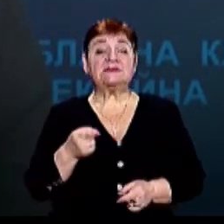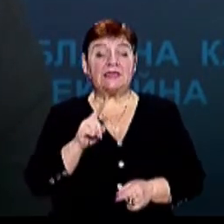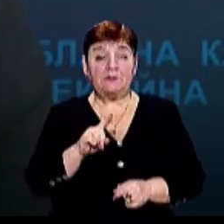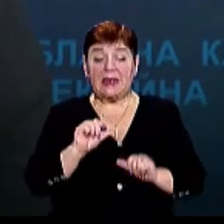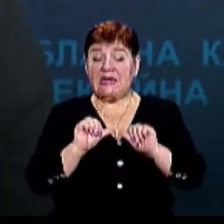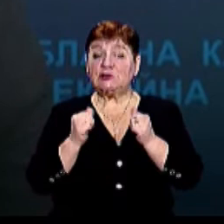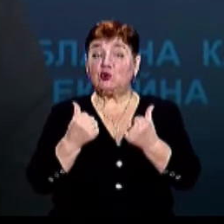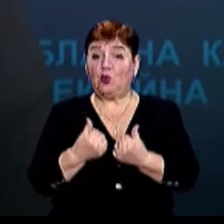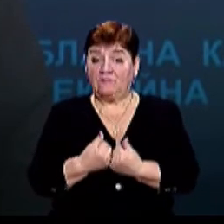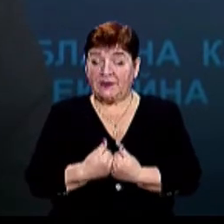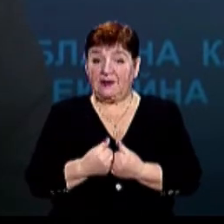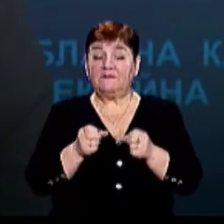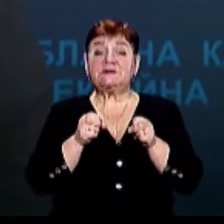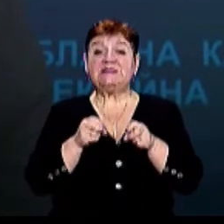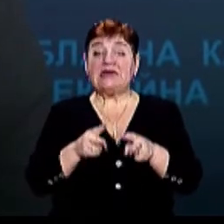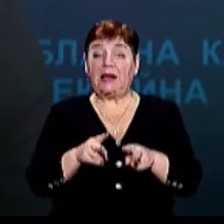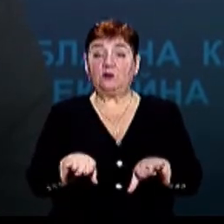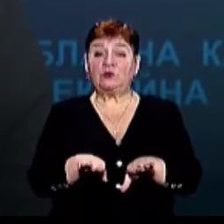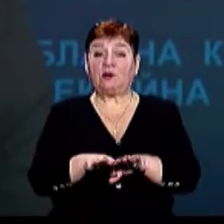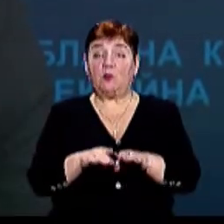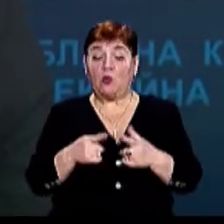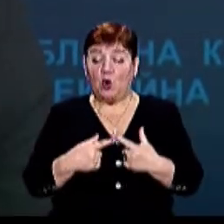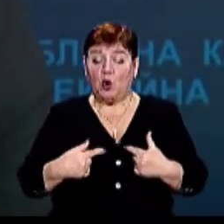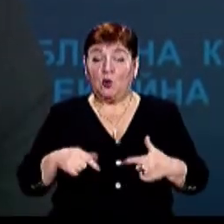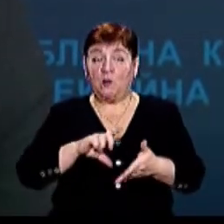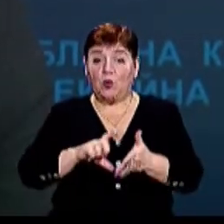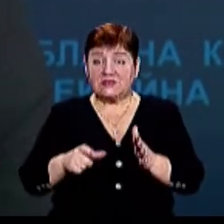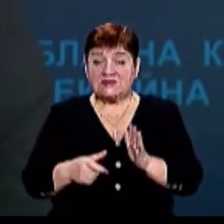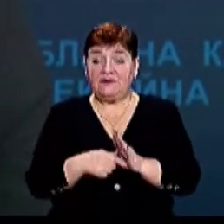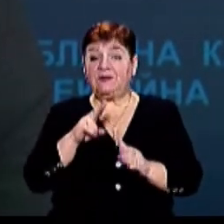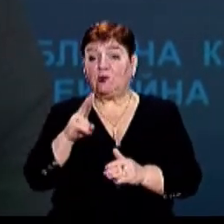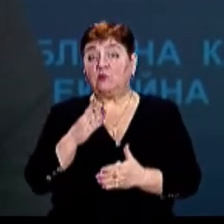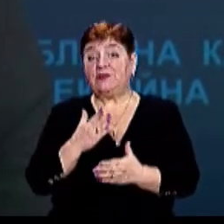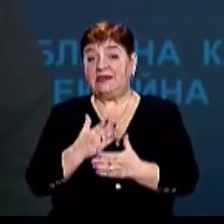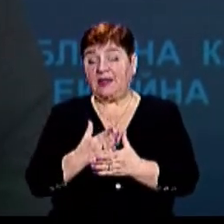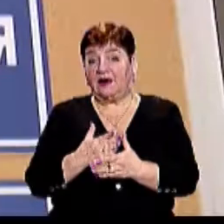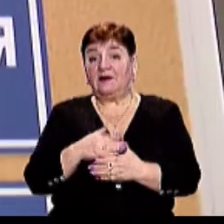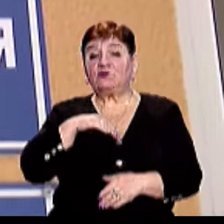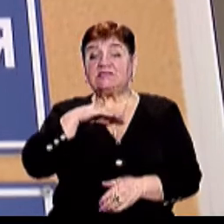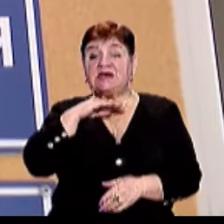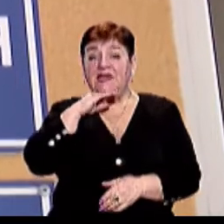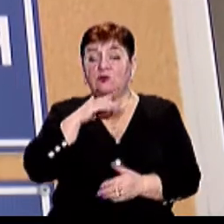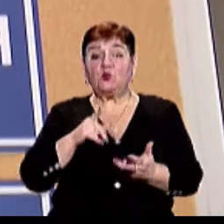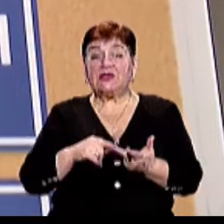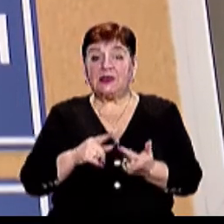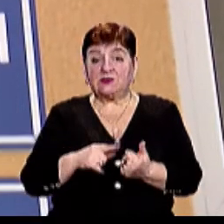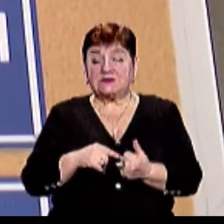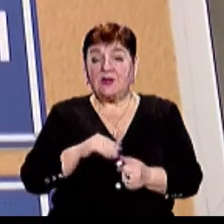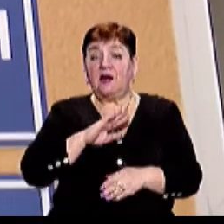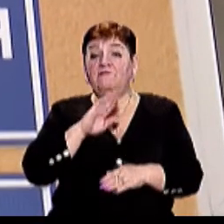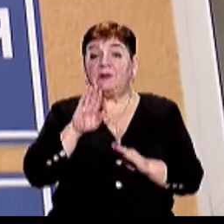ізольований у спеціальному боксі, яких у нас є в достатній кількості Він просто під